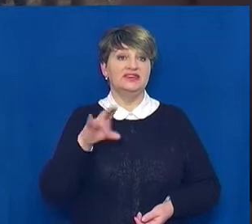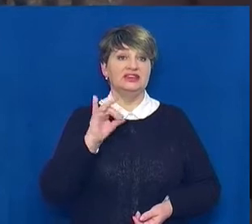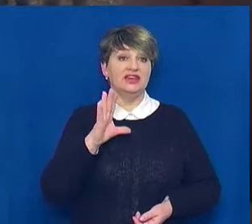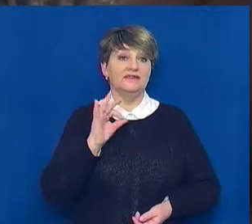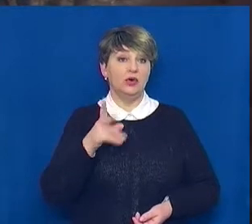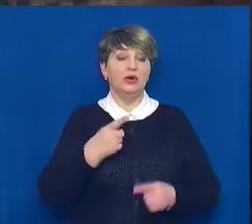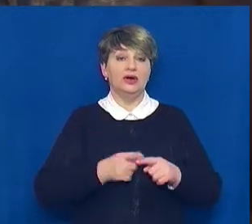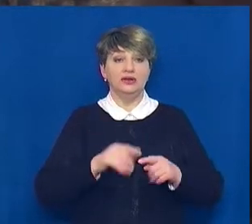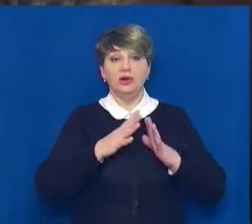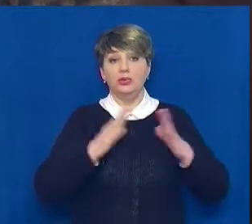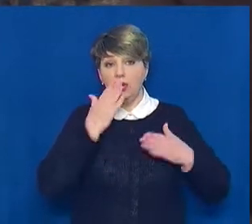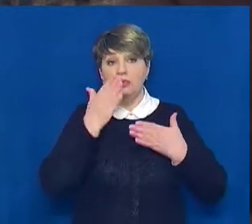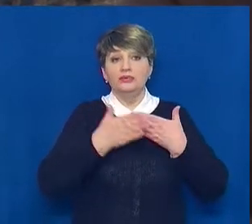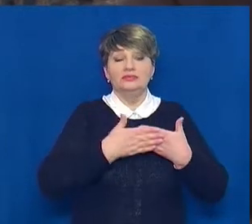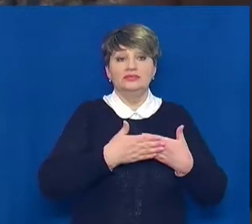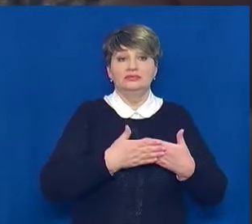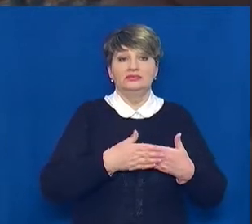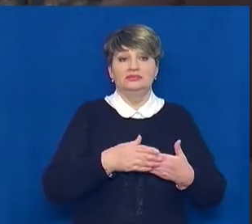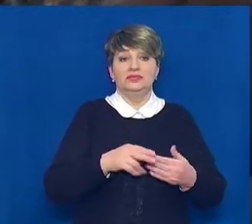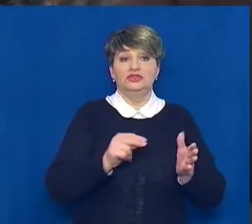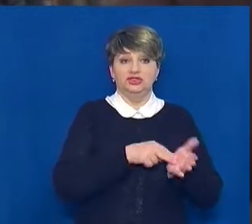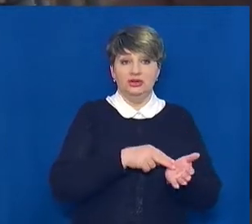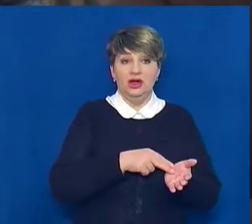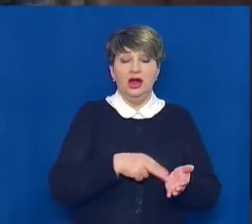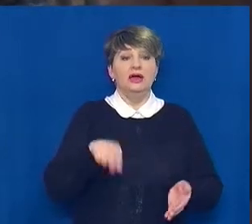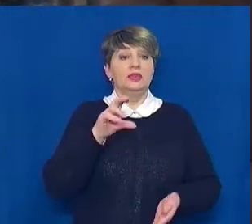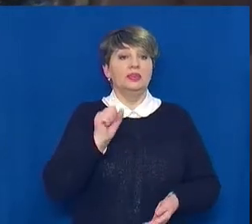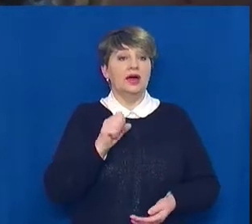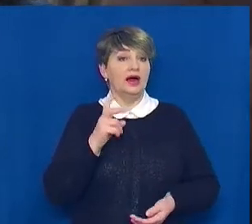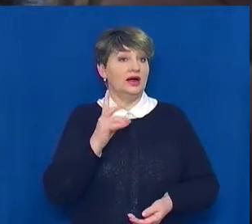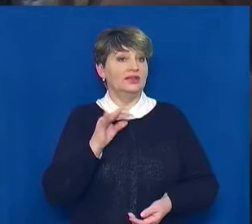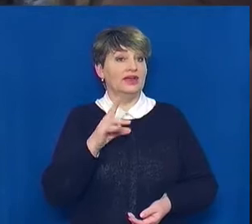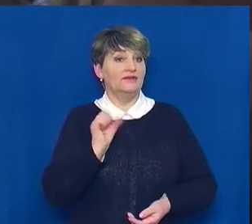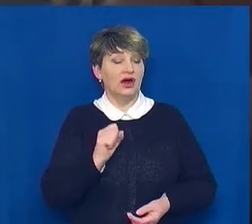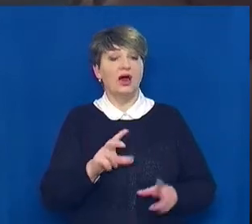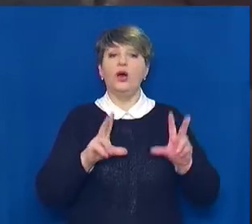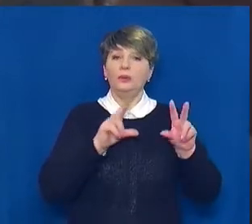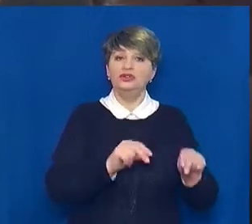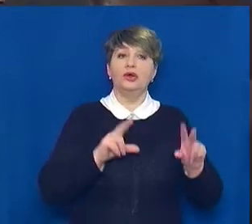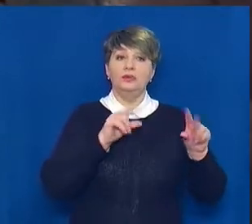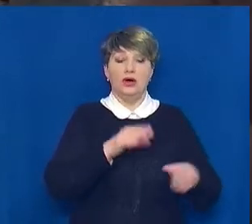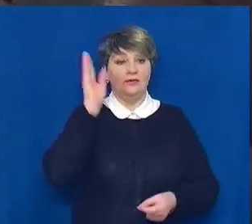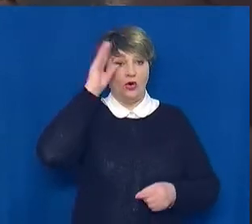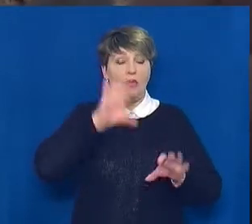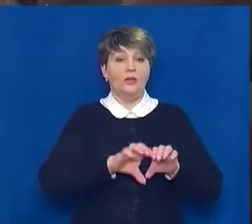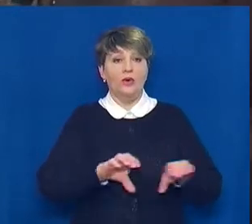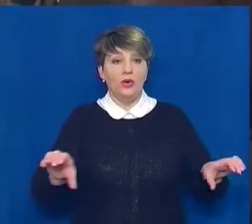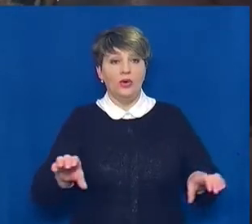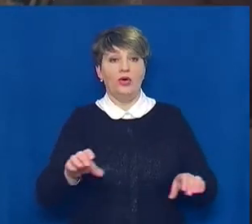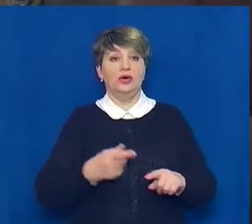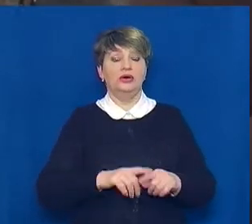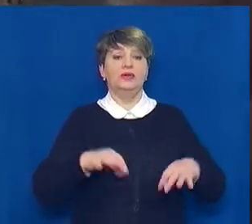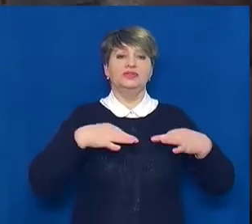Це те ж саме, що сталося з Дахнівським мікрорайонним. Ви бачили це, що сталося? Їм обіцяли. Обіцяли водопровод, каналізацію,